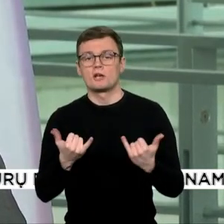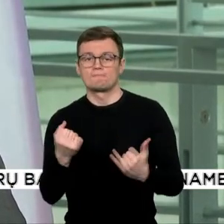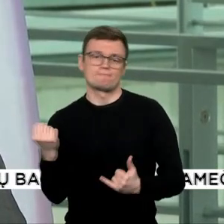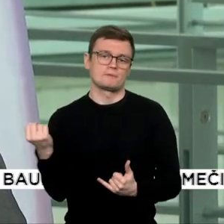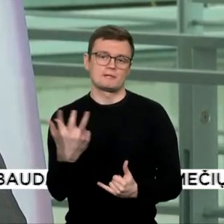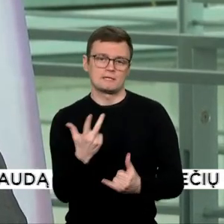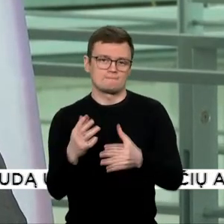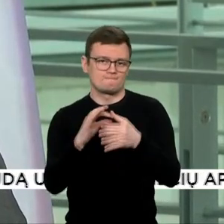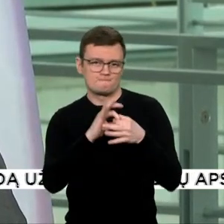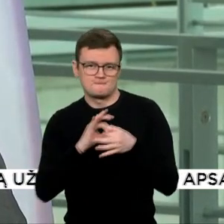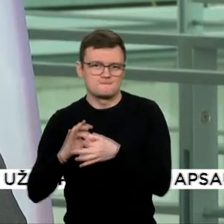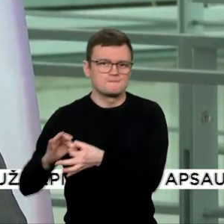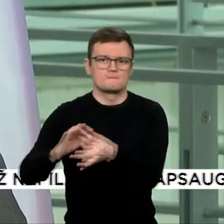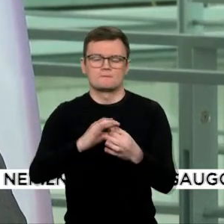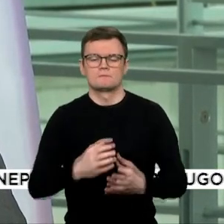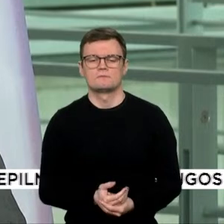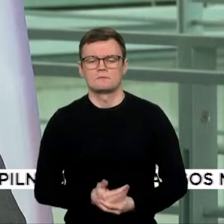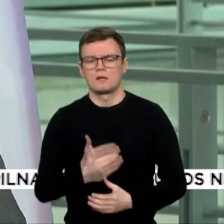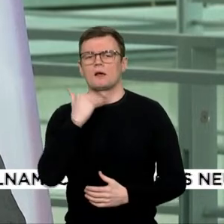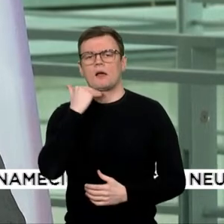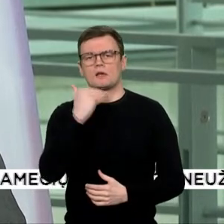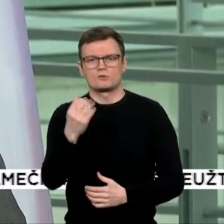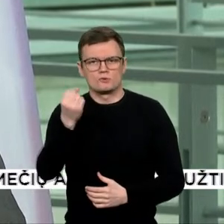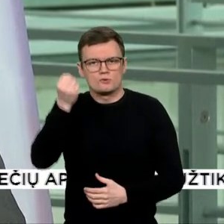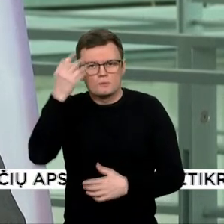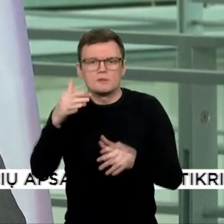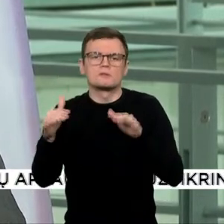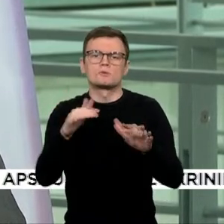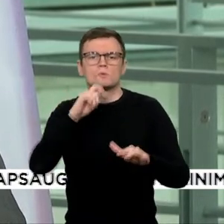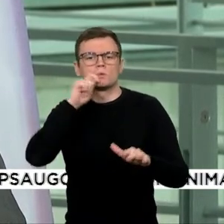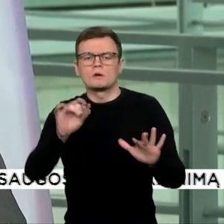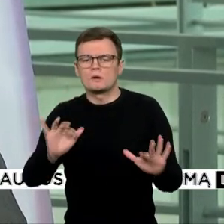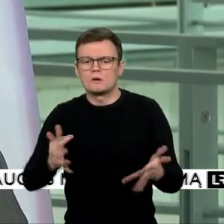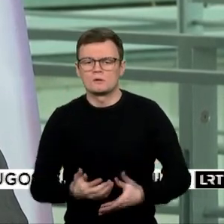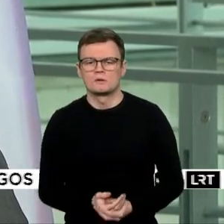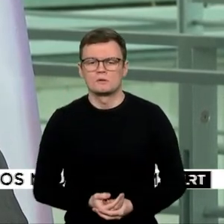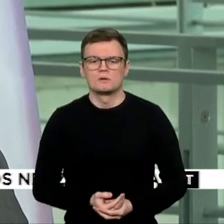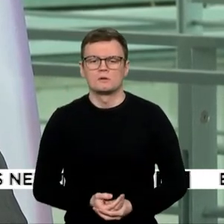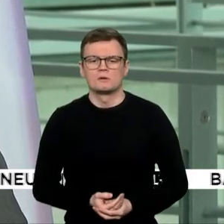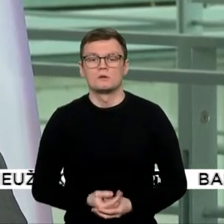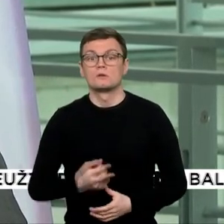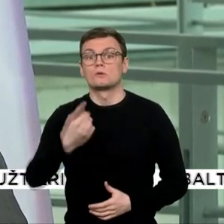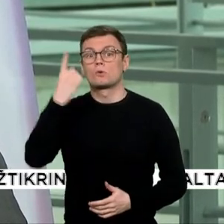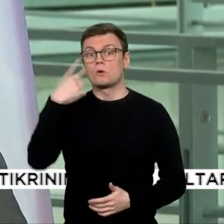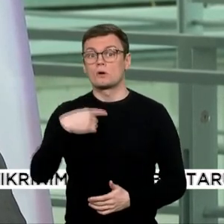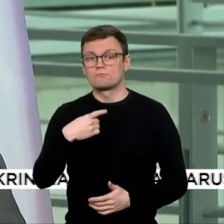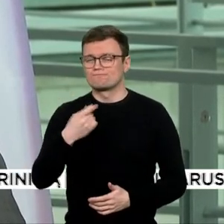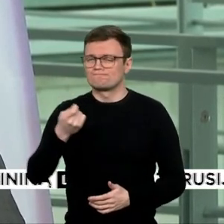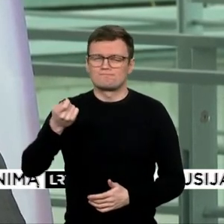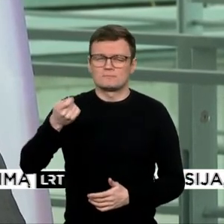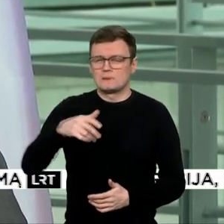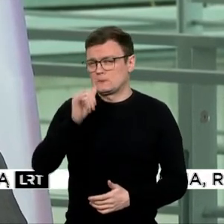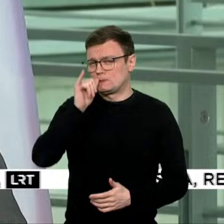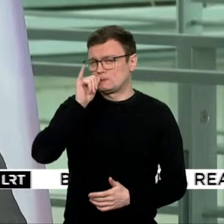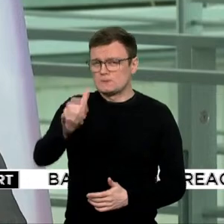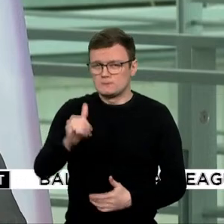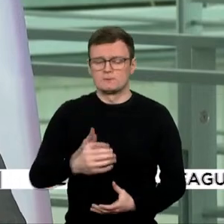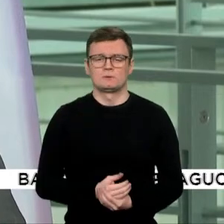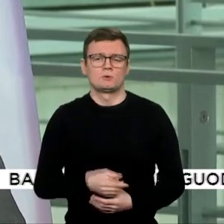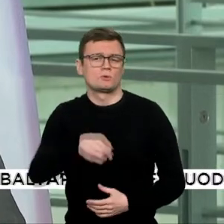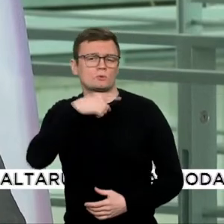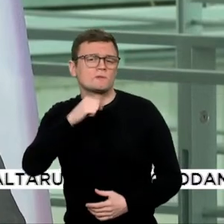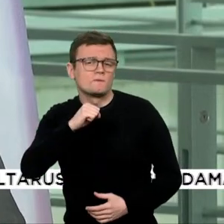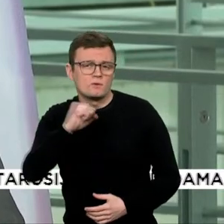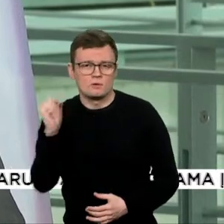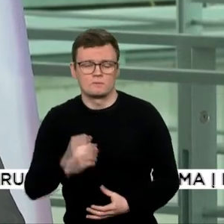vienodai aiškį vertiname padėti Ukrainoje ir pasryžin niekada neleisti Rusijai laimėti. Ukrainos žmonės remti iki galo